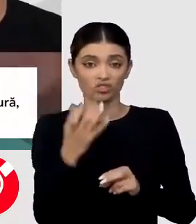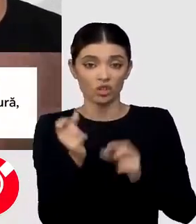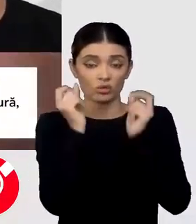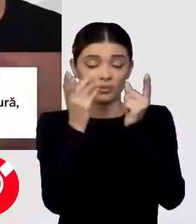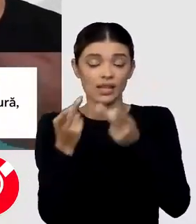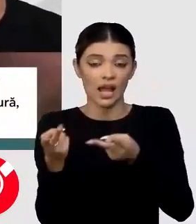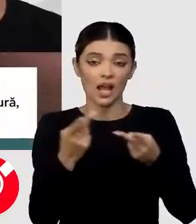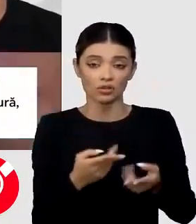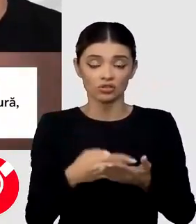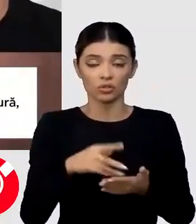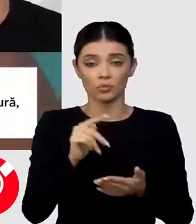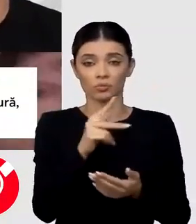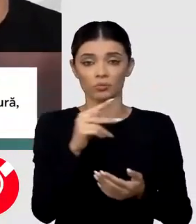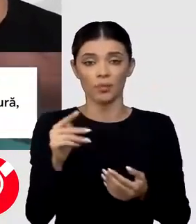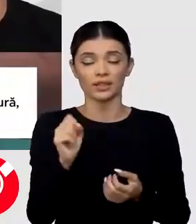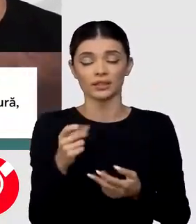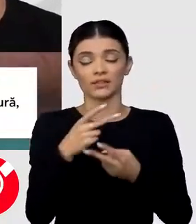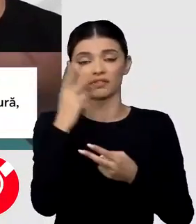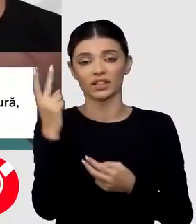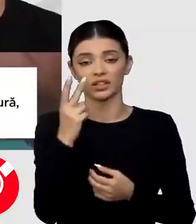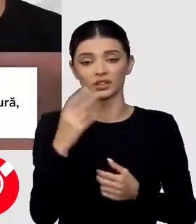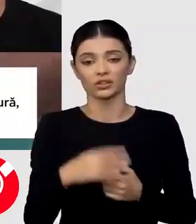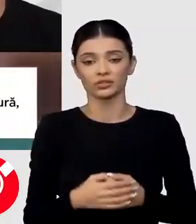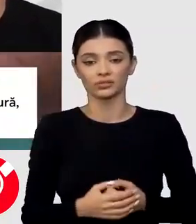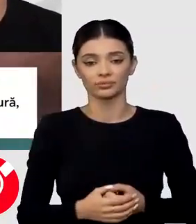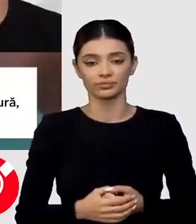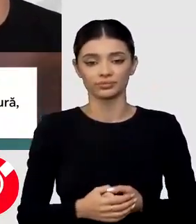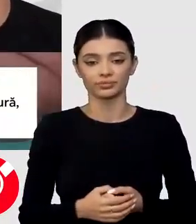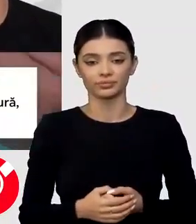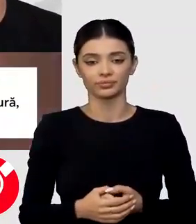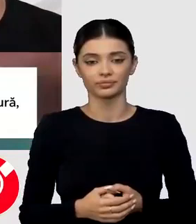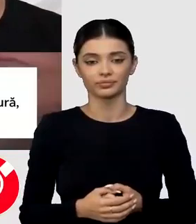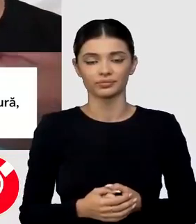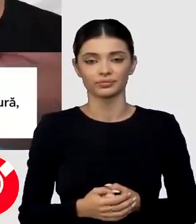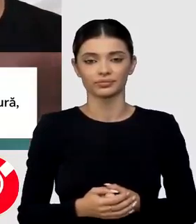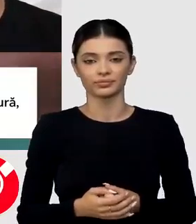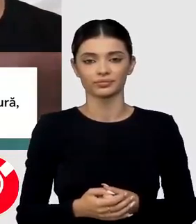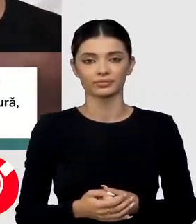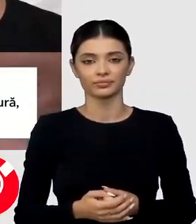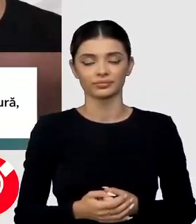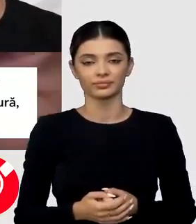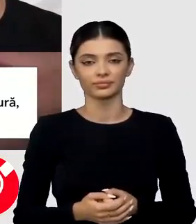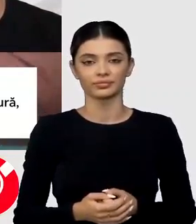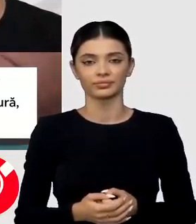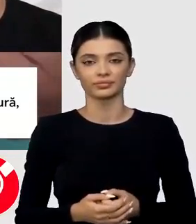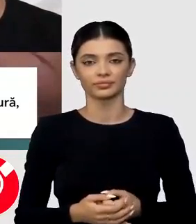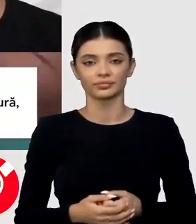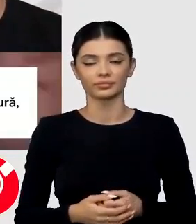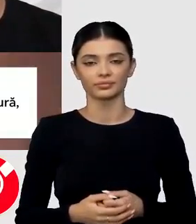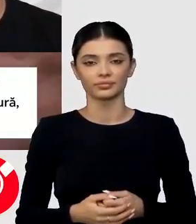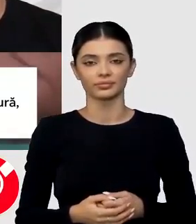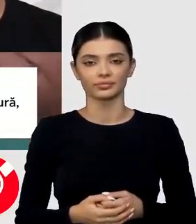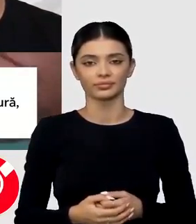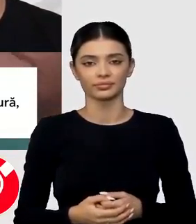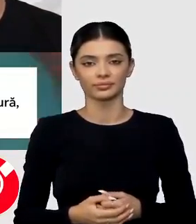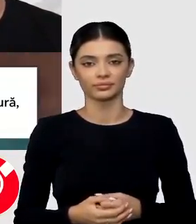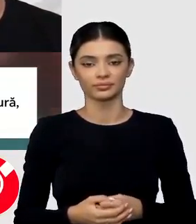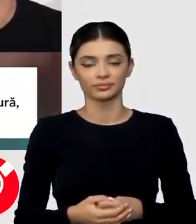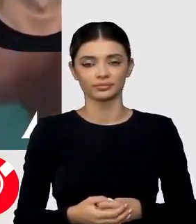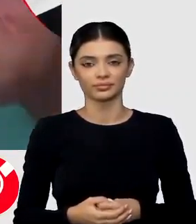vedem cu ce surprize mai vine mask pentru noi în viitor. Ne așteptăm la ceva interesant, sigur. Dima, îți mulțumim!